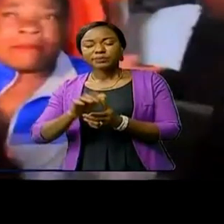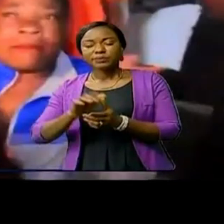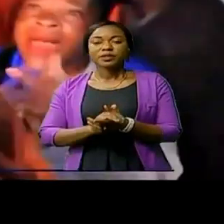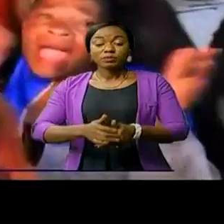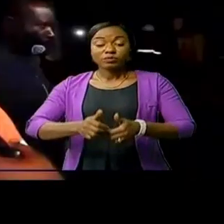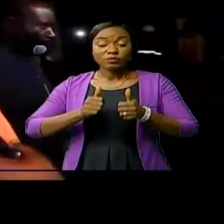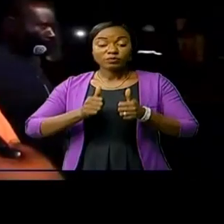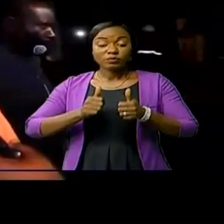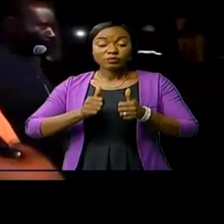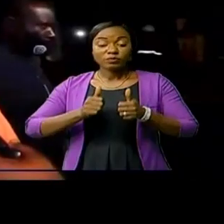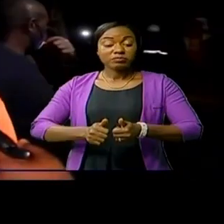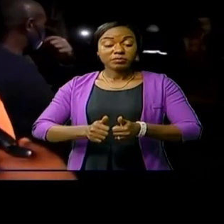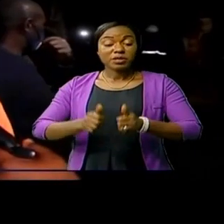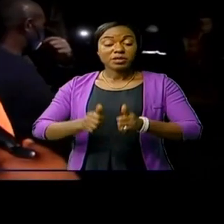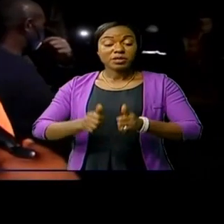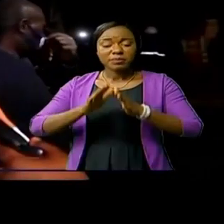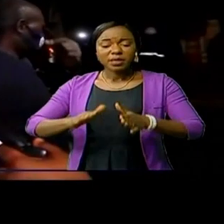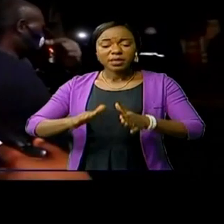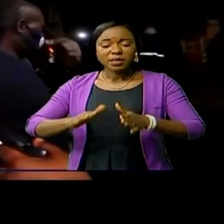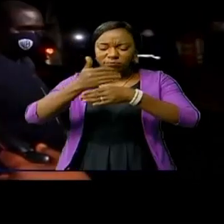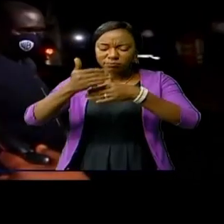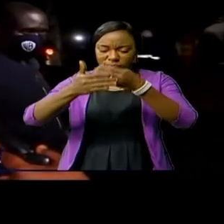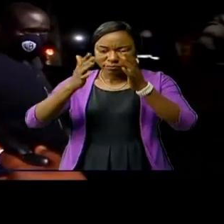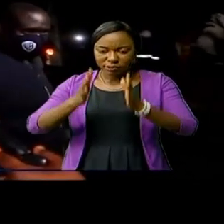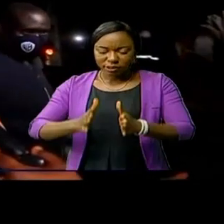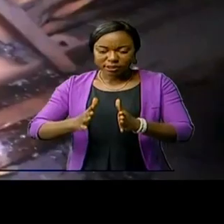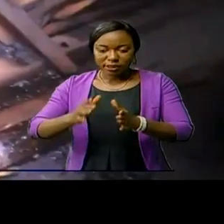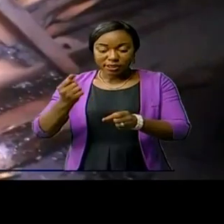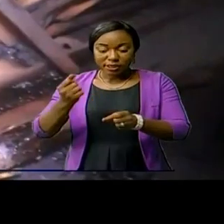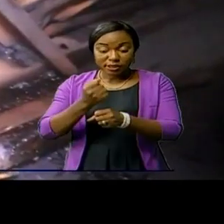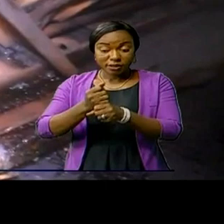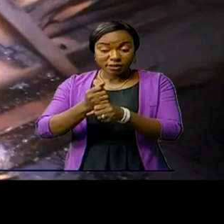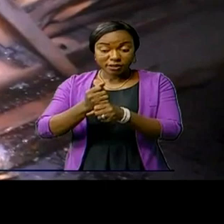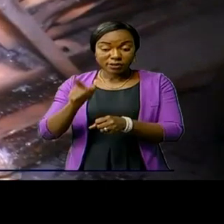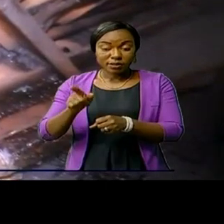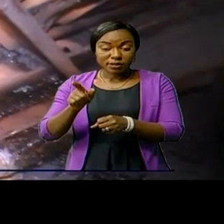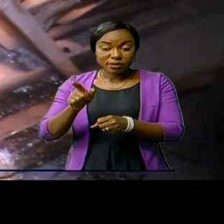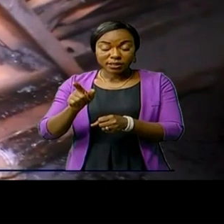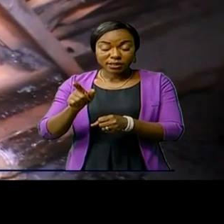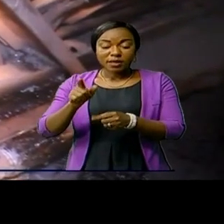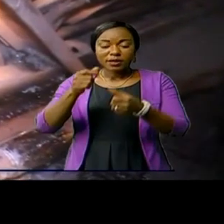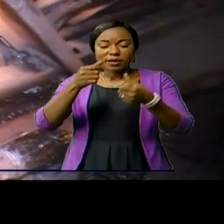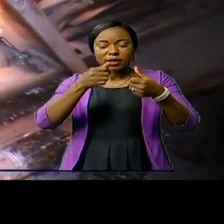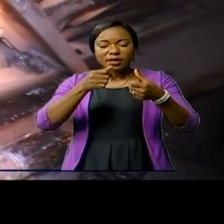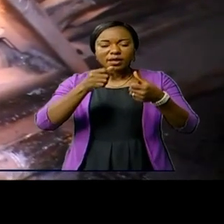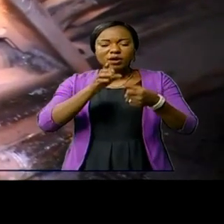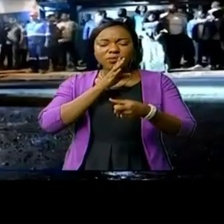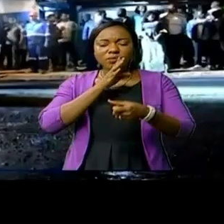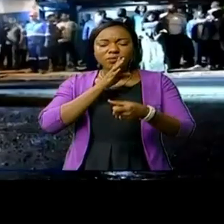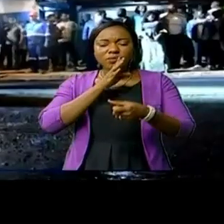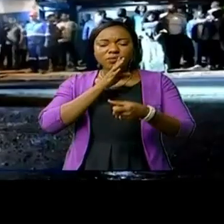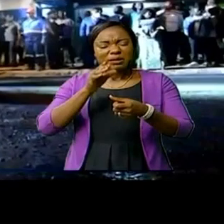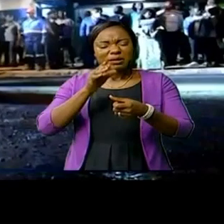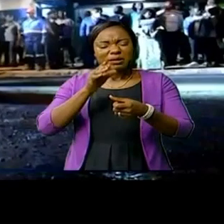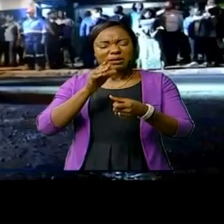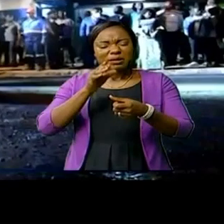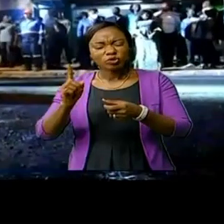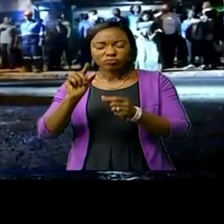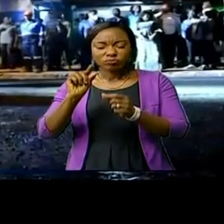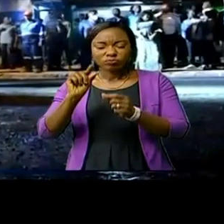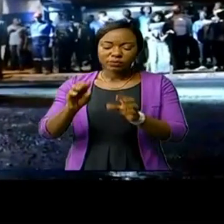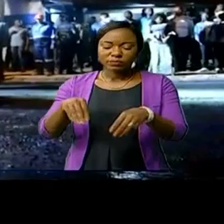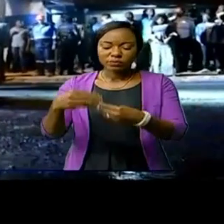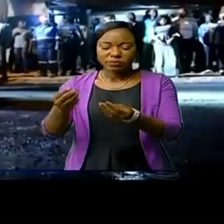dignement. Le chef de chantier affirme que ces travaux de l'enrobé prendront seulement quelques jours avant de remettre la voie toute